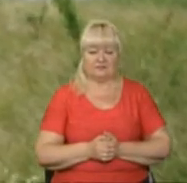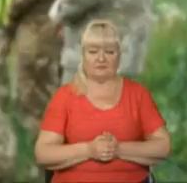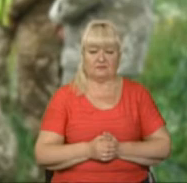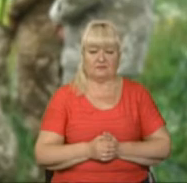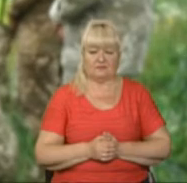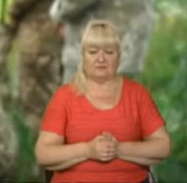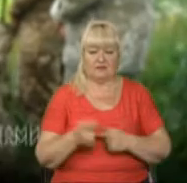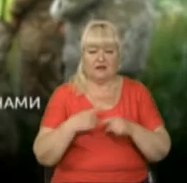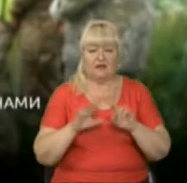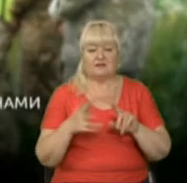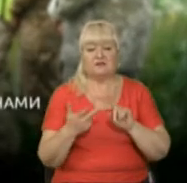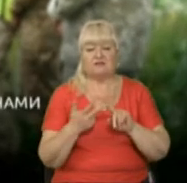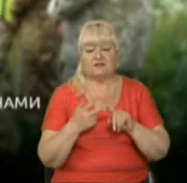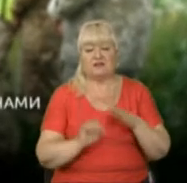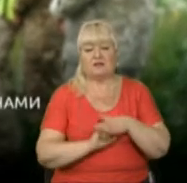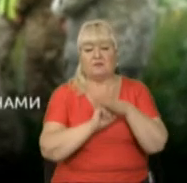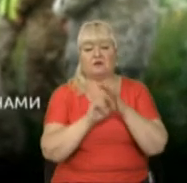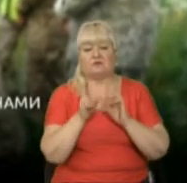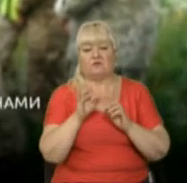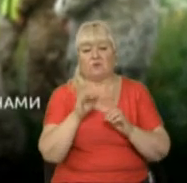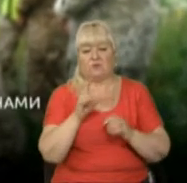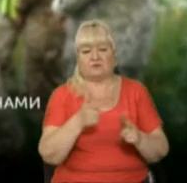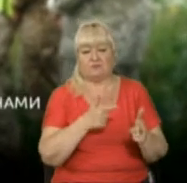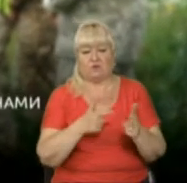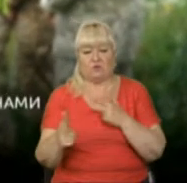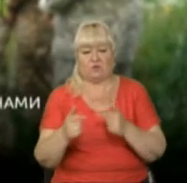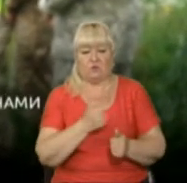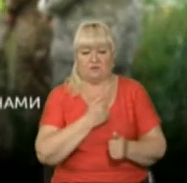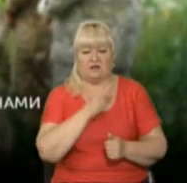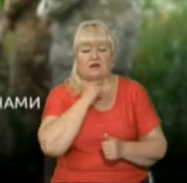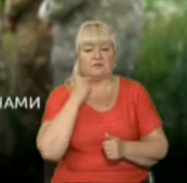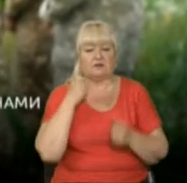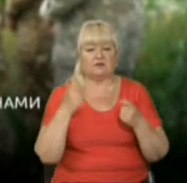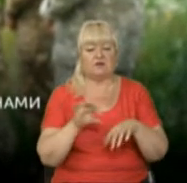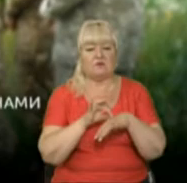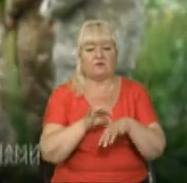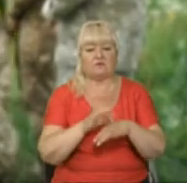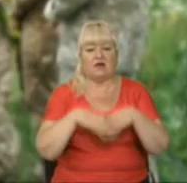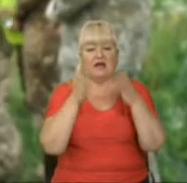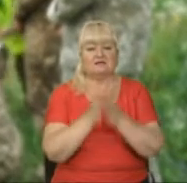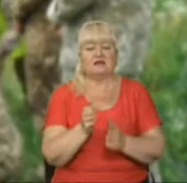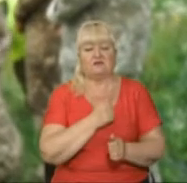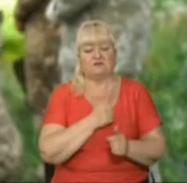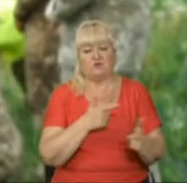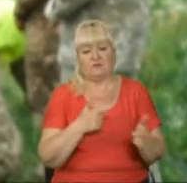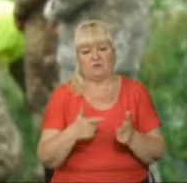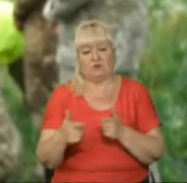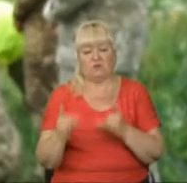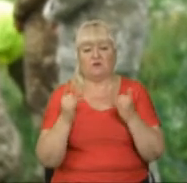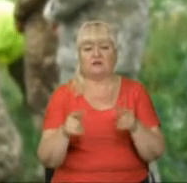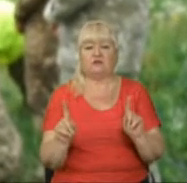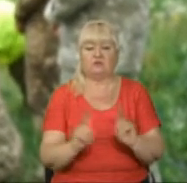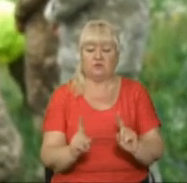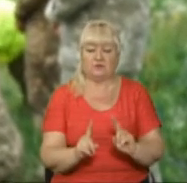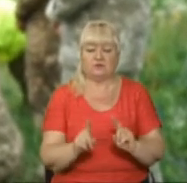Це вже третій базовий курс підготовки капеланів, на якому проводиться загальновійськова їх підготовка, для того,